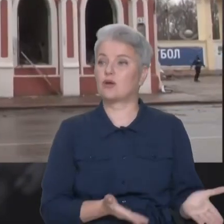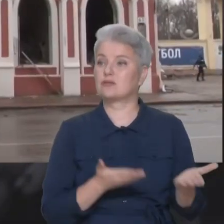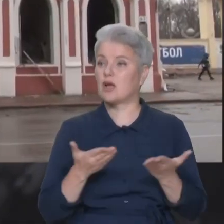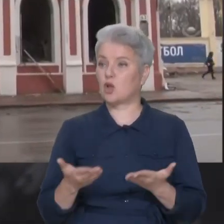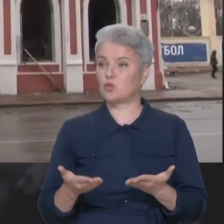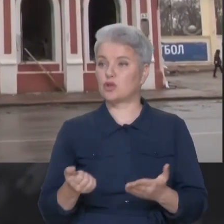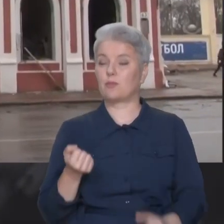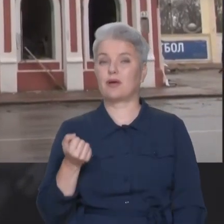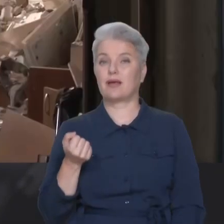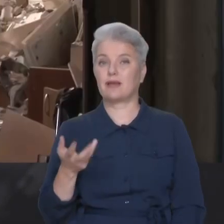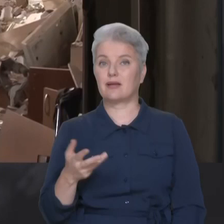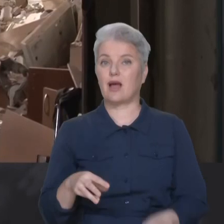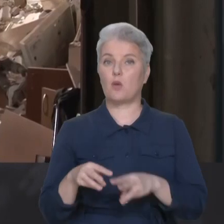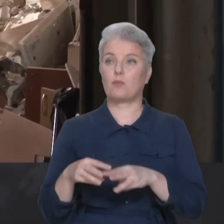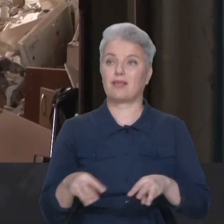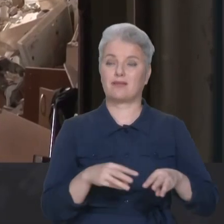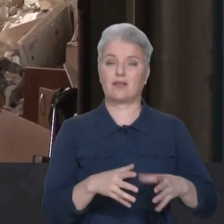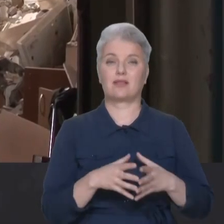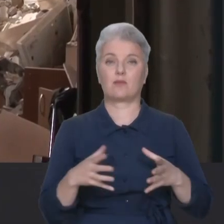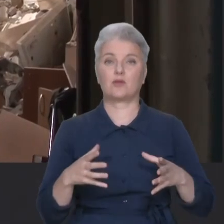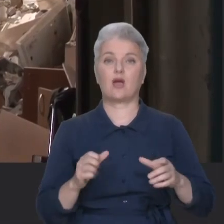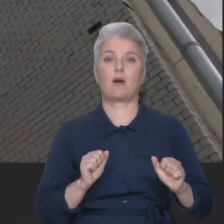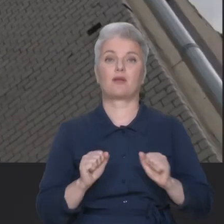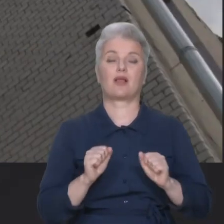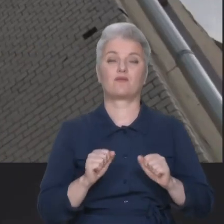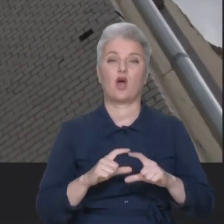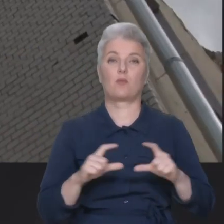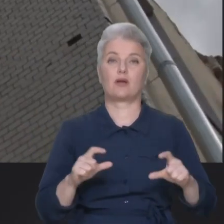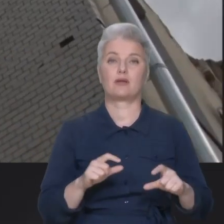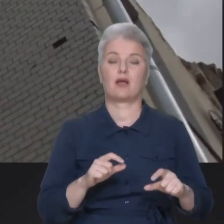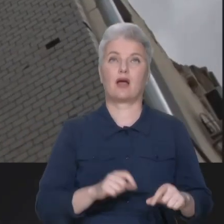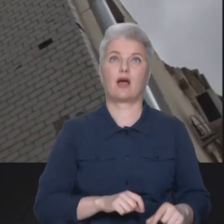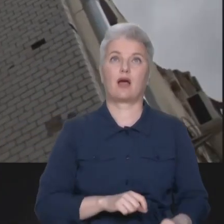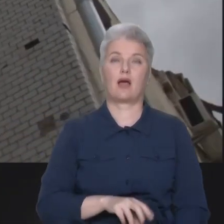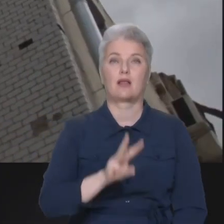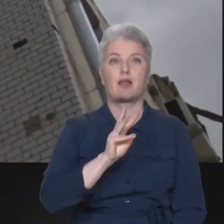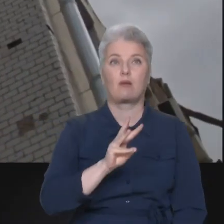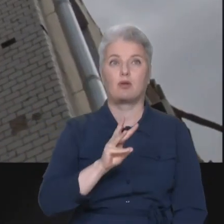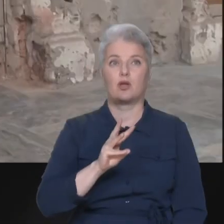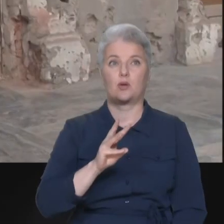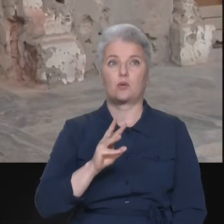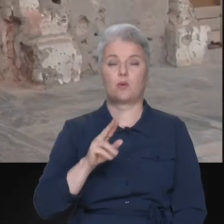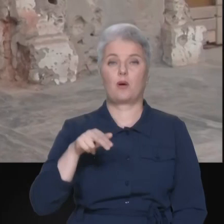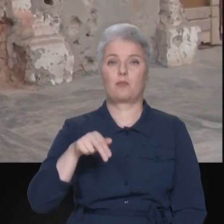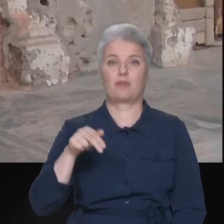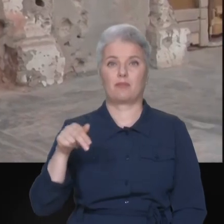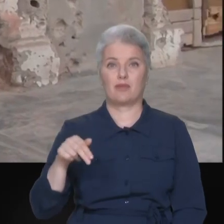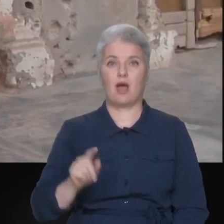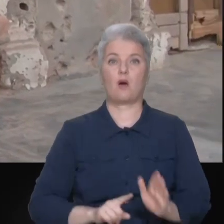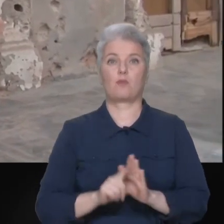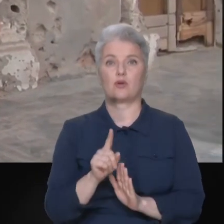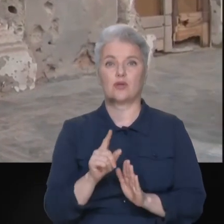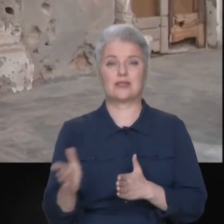міністерств і найбільша маркетинговая компанія у світі WPP. Вже почалася стадія підготовки до її